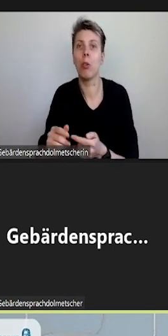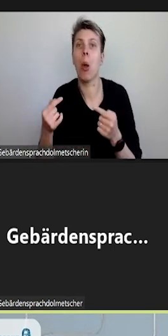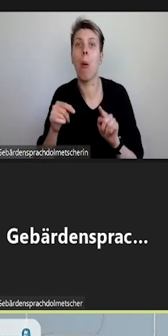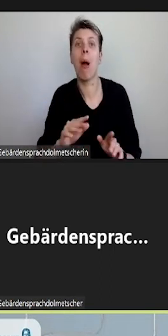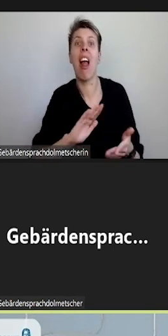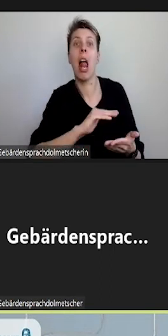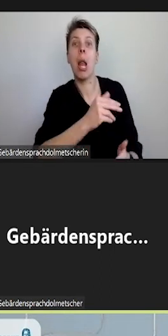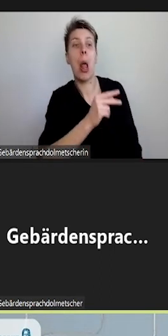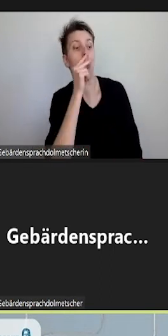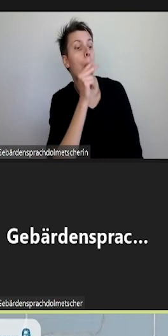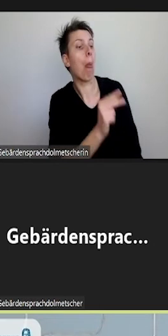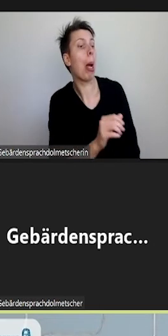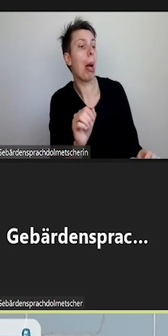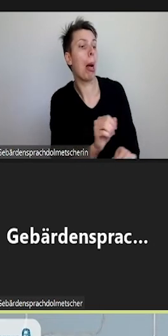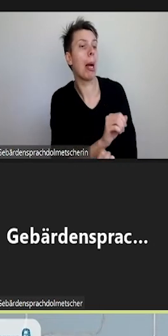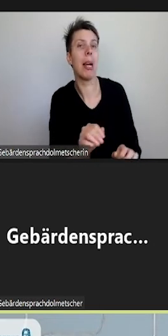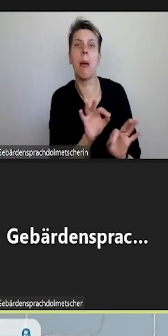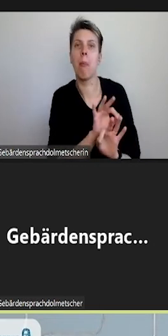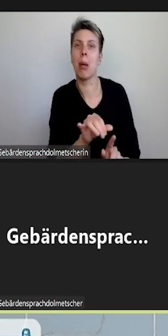lieber alles erzählen.